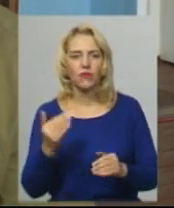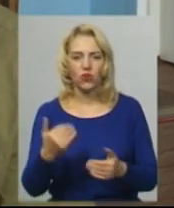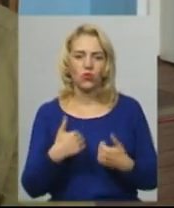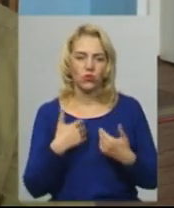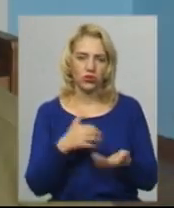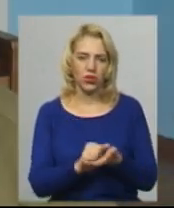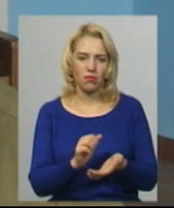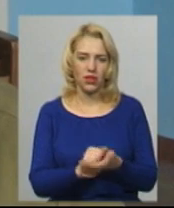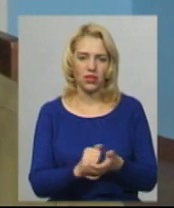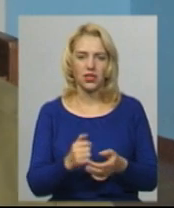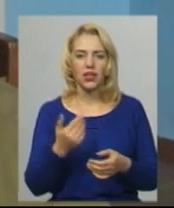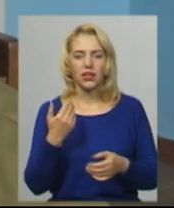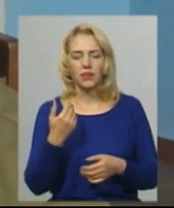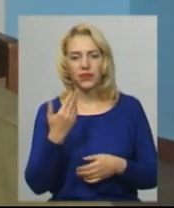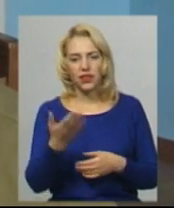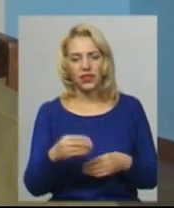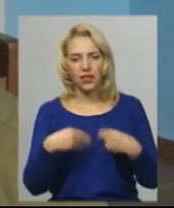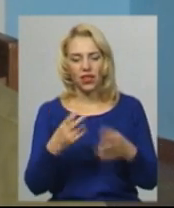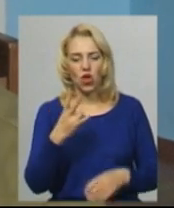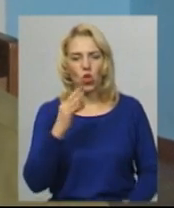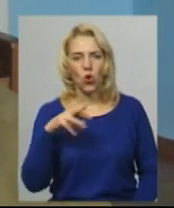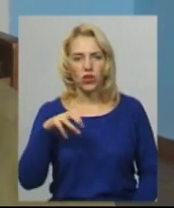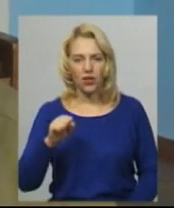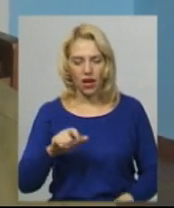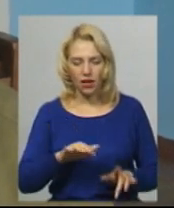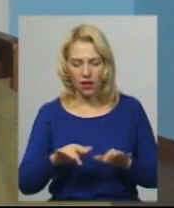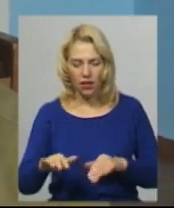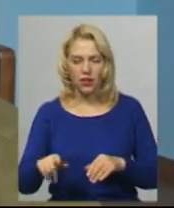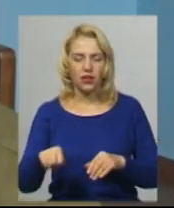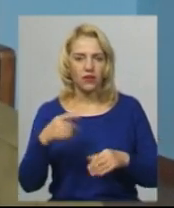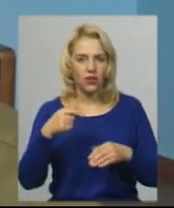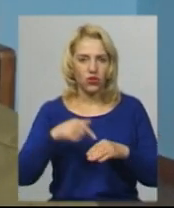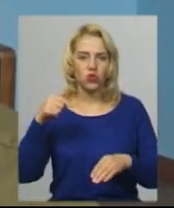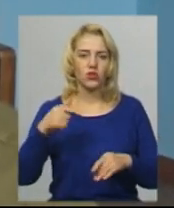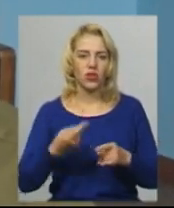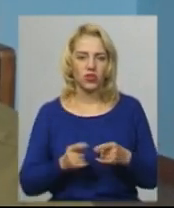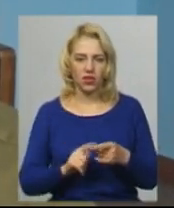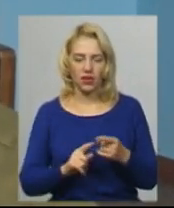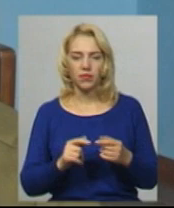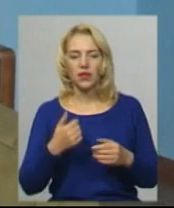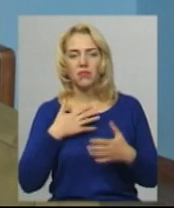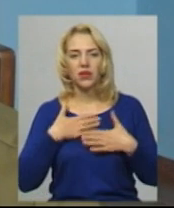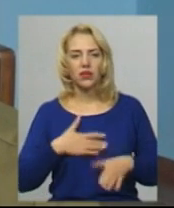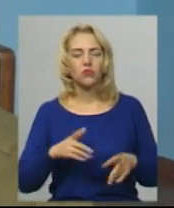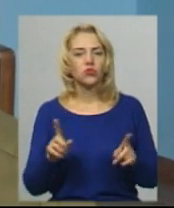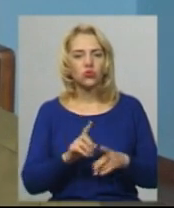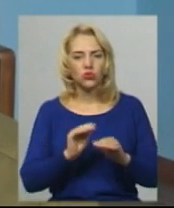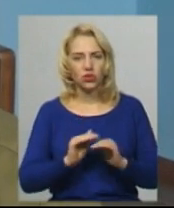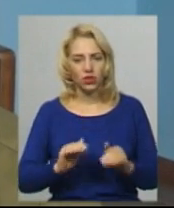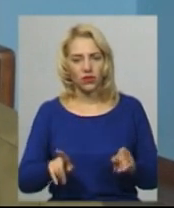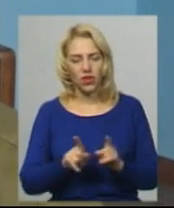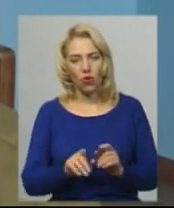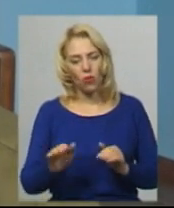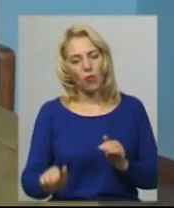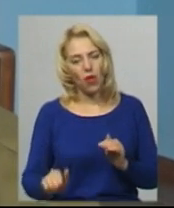займатися? Ти задаєш ноту чи тональність і вони відчувають цю тональність. Приємне, що діти в такому